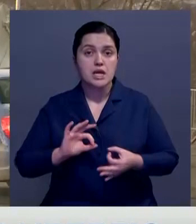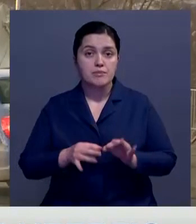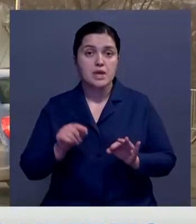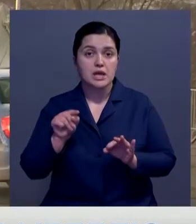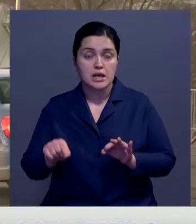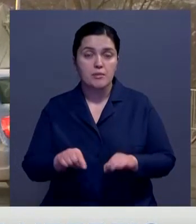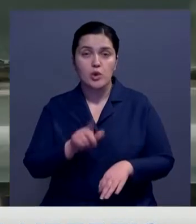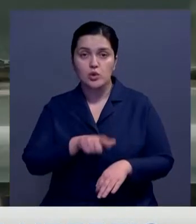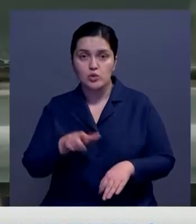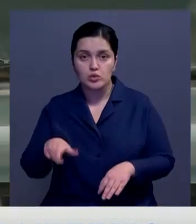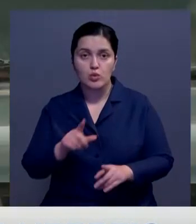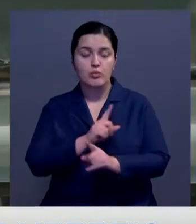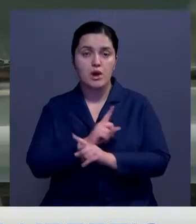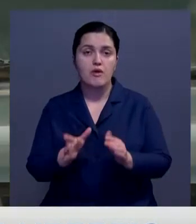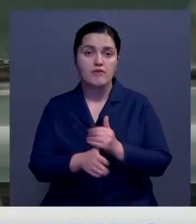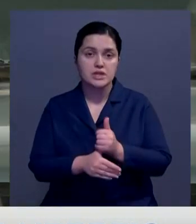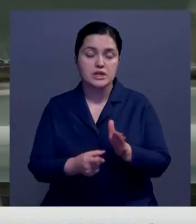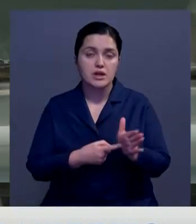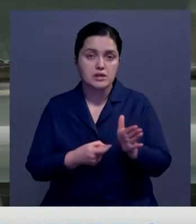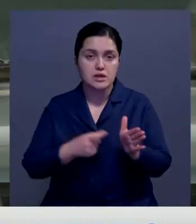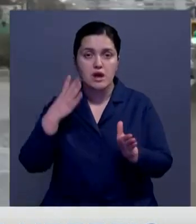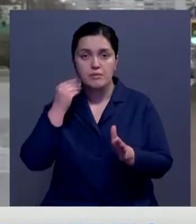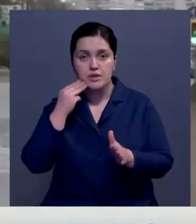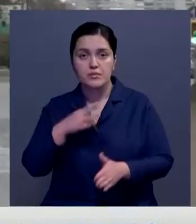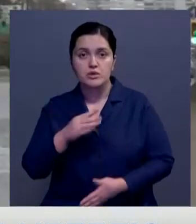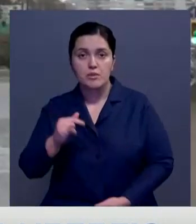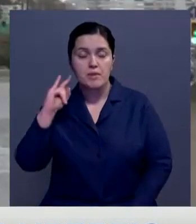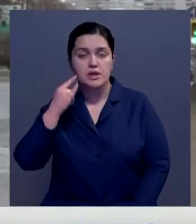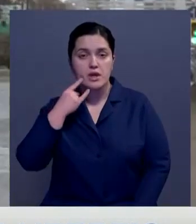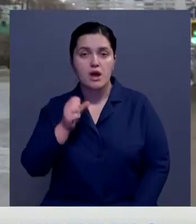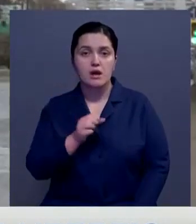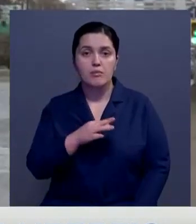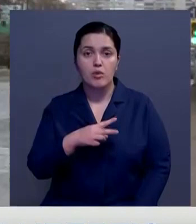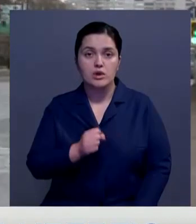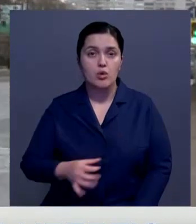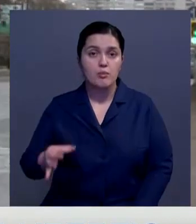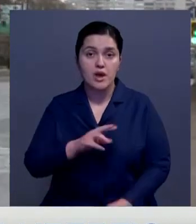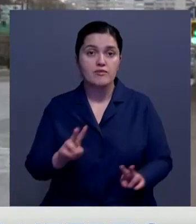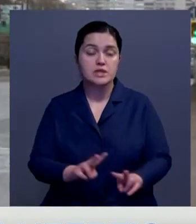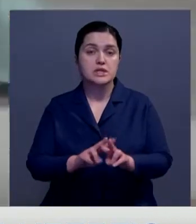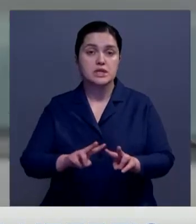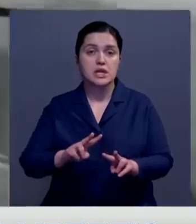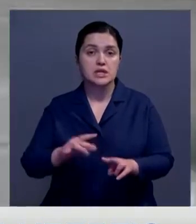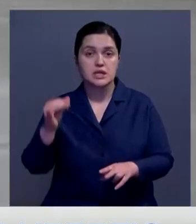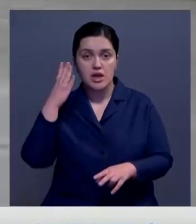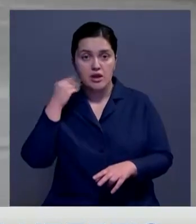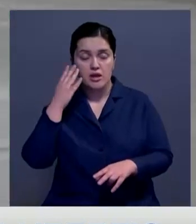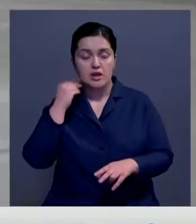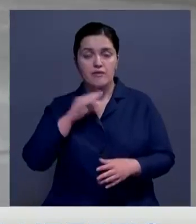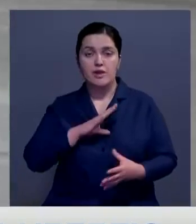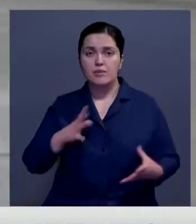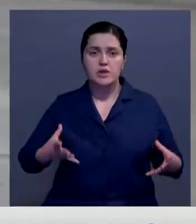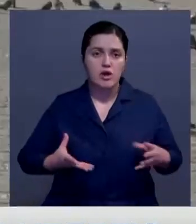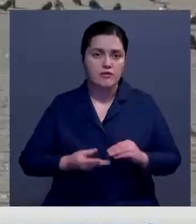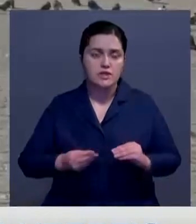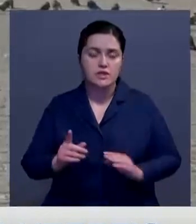Также люди умирали в Атраусской, Карагандинской, Алматинской, Мангустаусской, Павлодарской, Акмолинской областях, в столице и